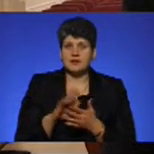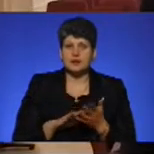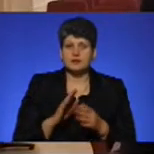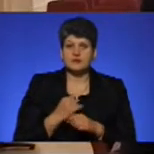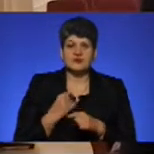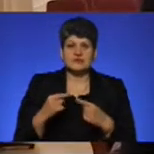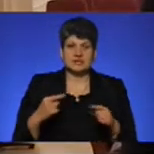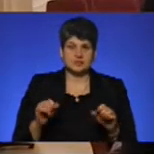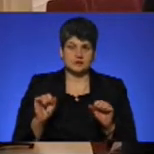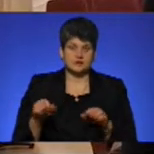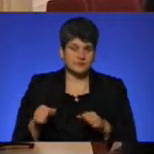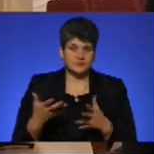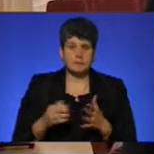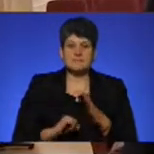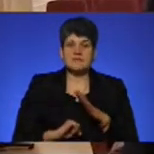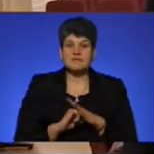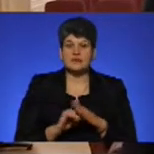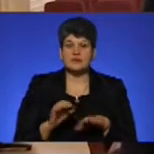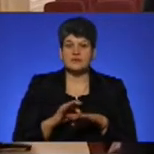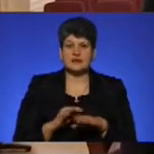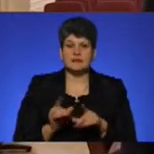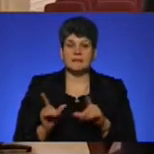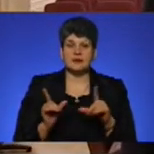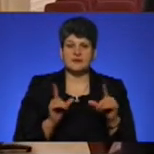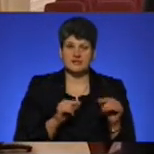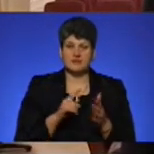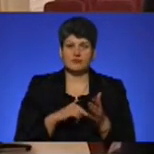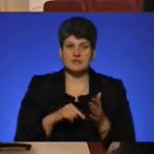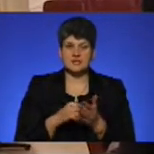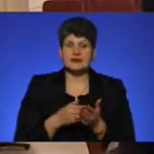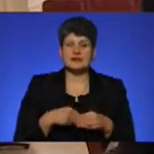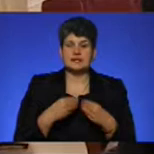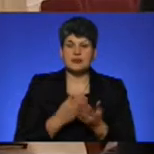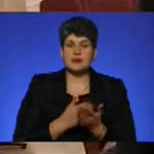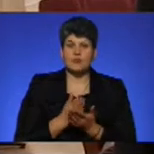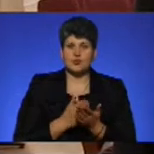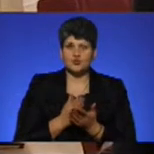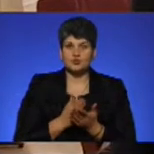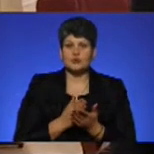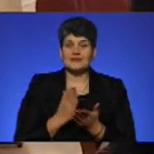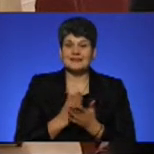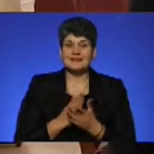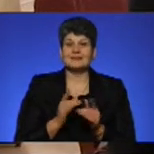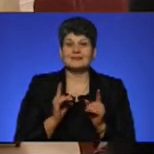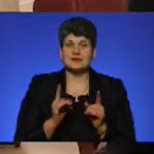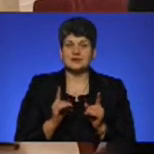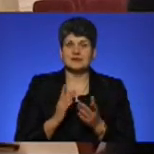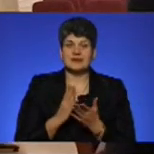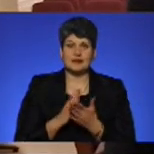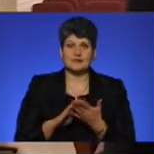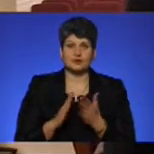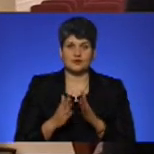варіантами. Підставою для здійснення перевезення в місті надання послуги з перевезення пасажирів є виключно наявність договорів.